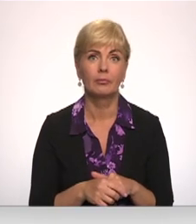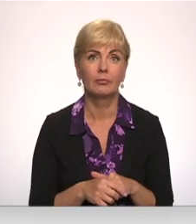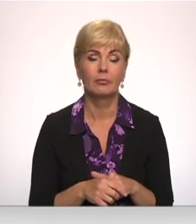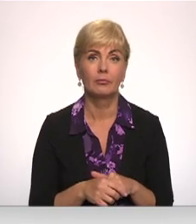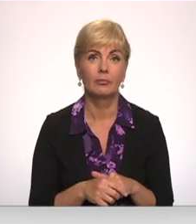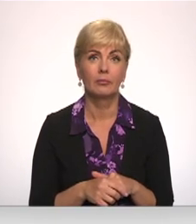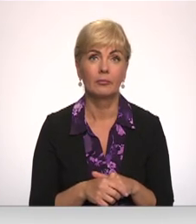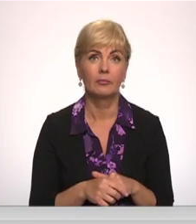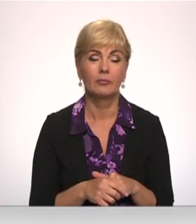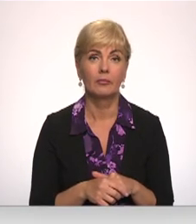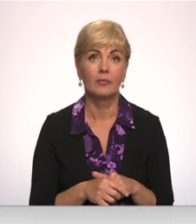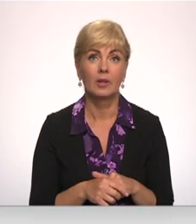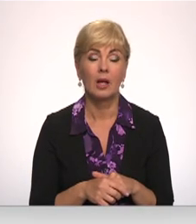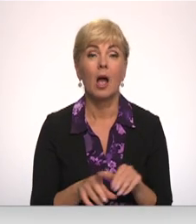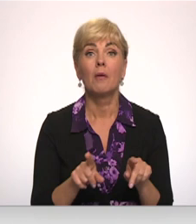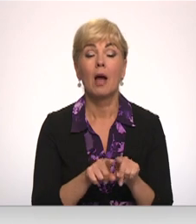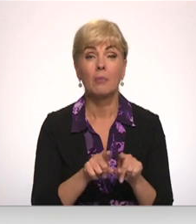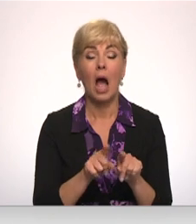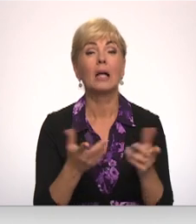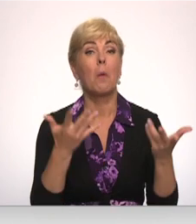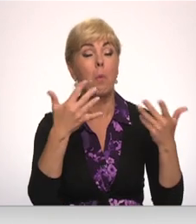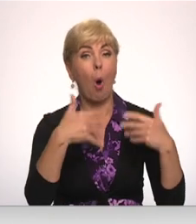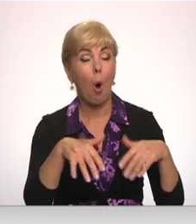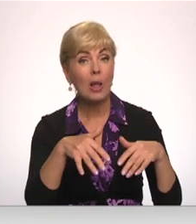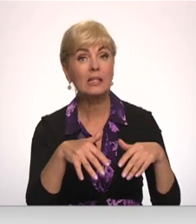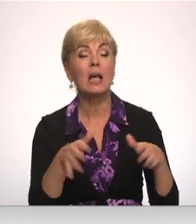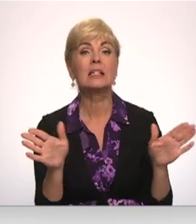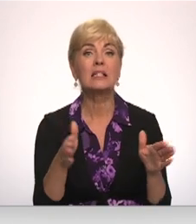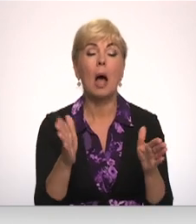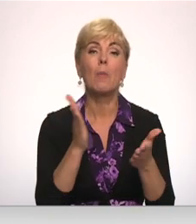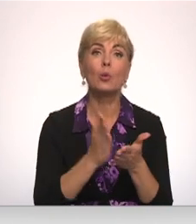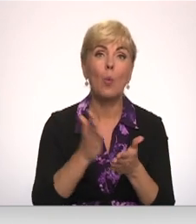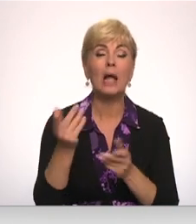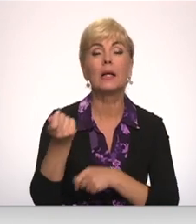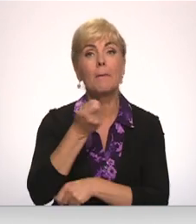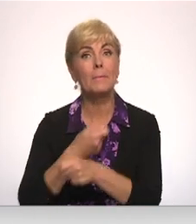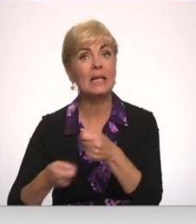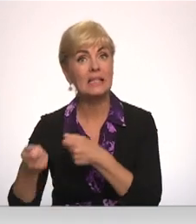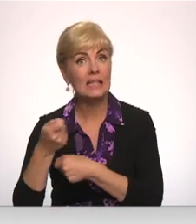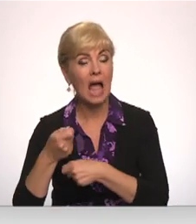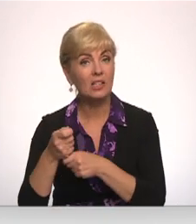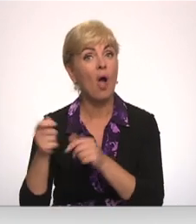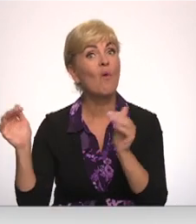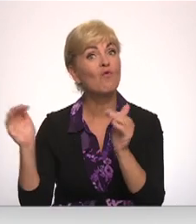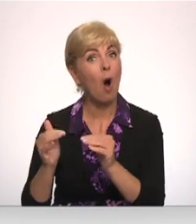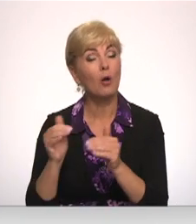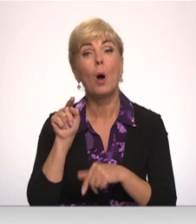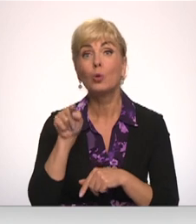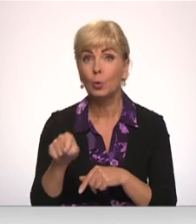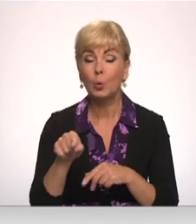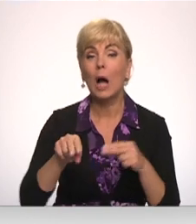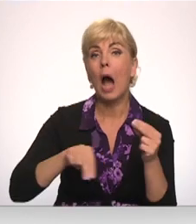Jā, un paralēli šīm politiskajam samitam notiek arī biznesa fórums, un tieši tur tiek